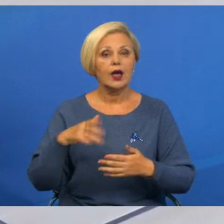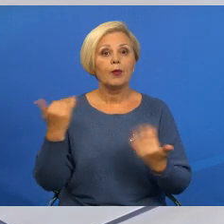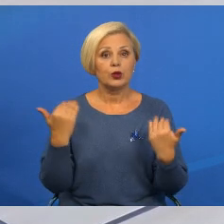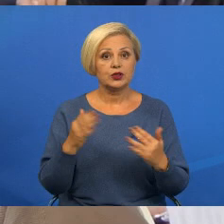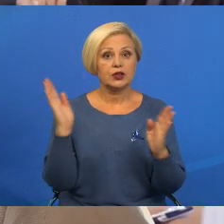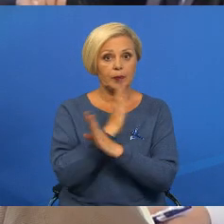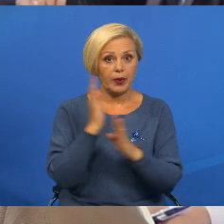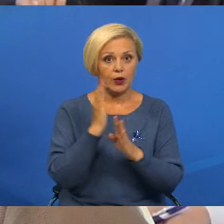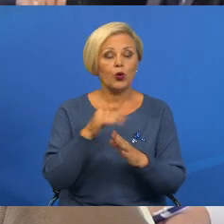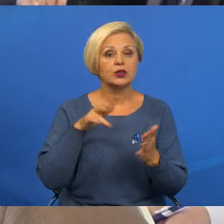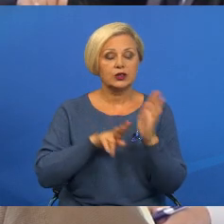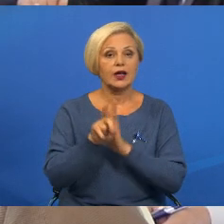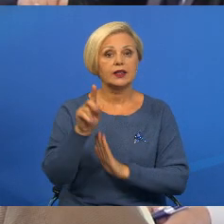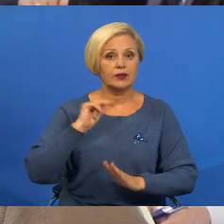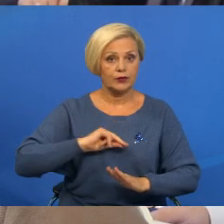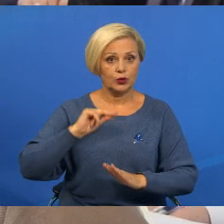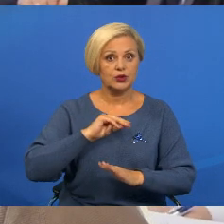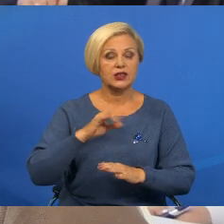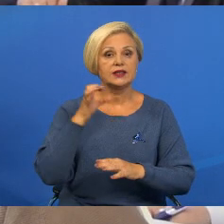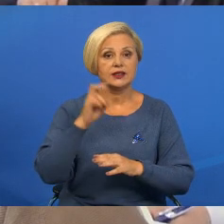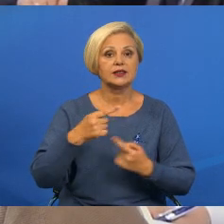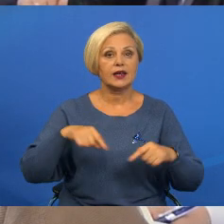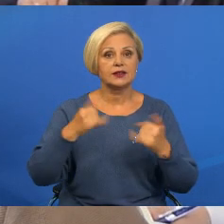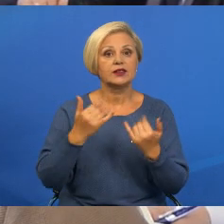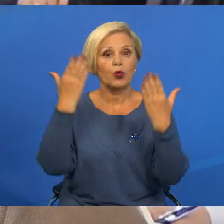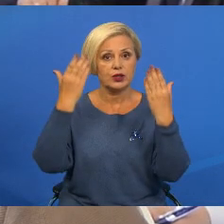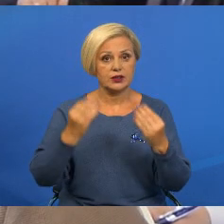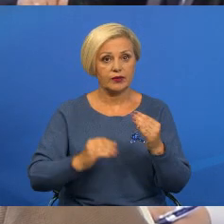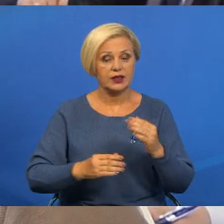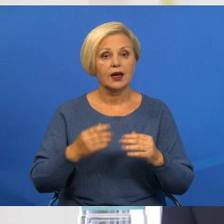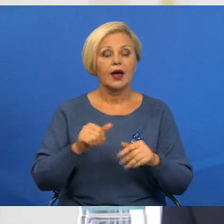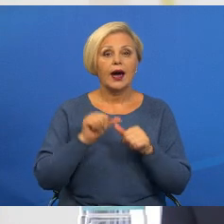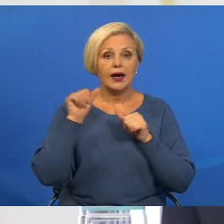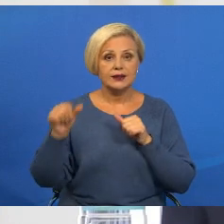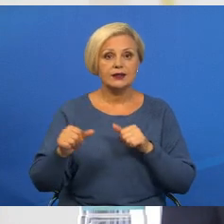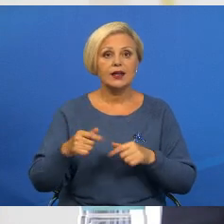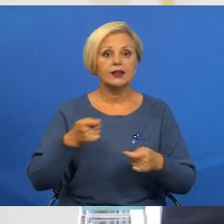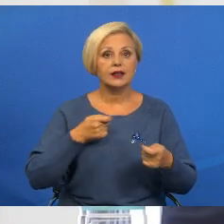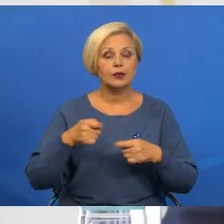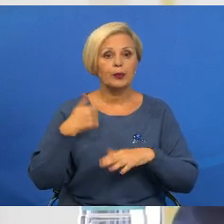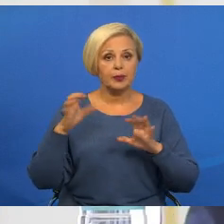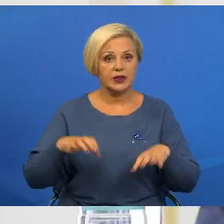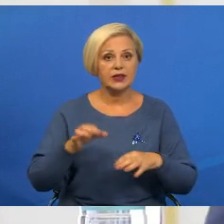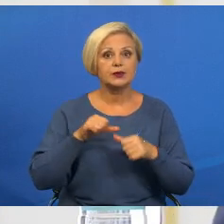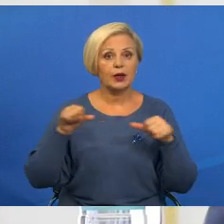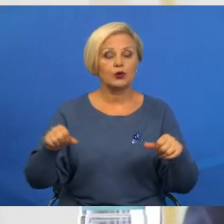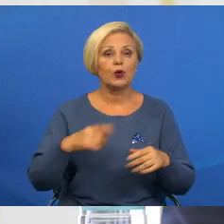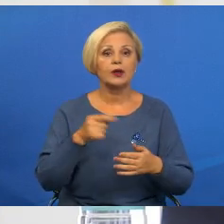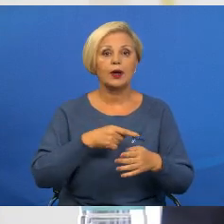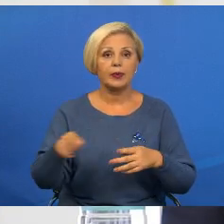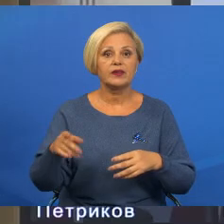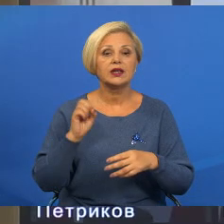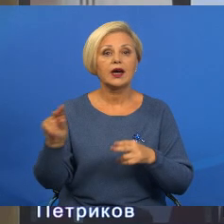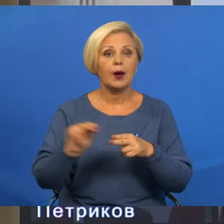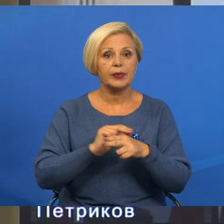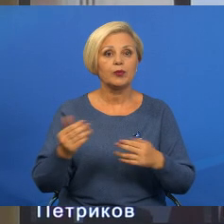уключить оцепление в установах социальной сферы с сегодняшнего дня. Особенно старшиня облвыконкама звернув вагу на проведение капитальных